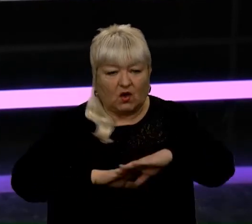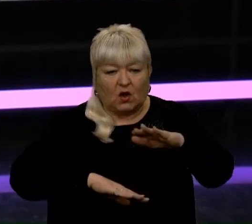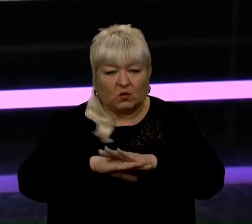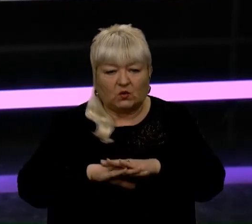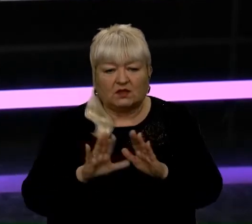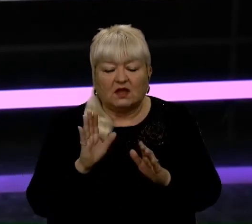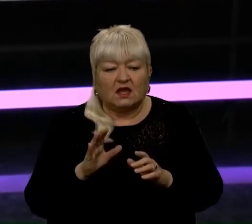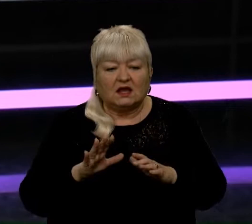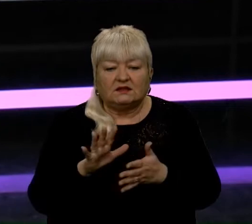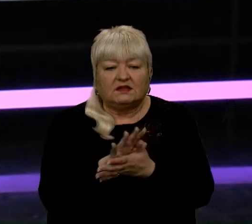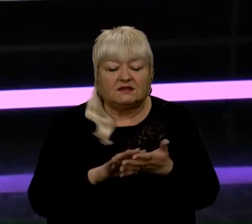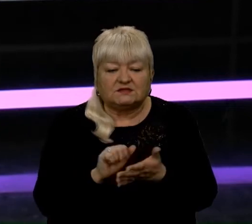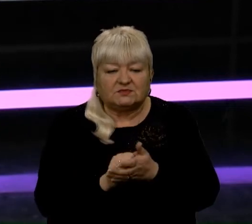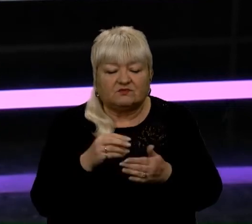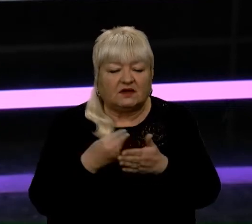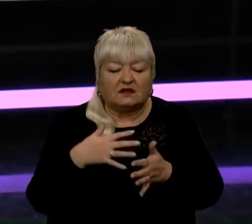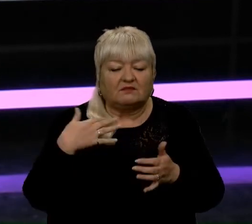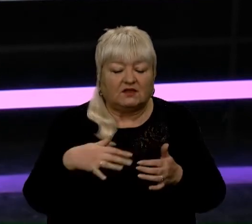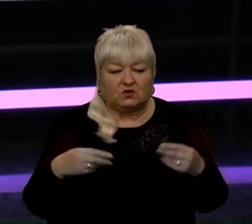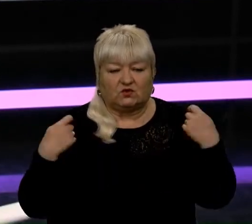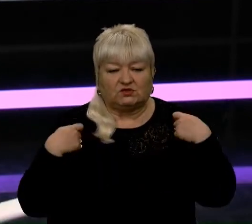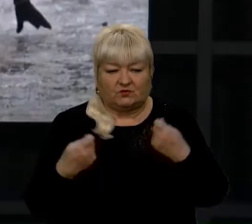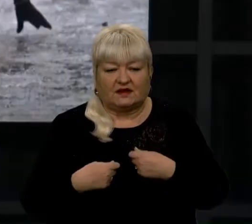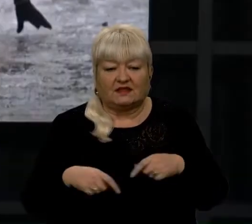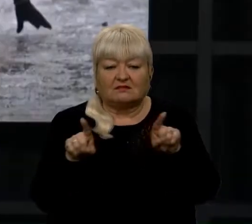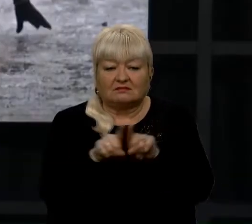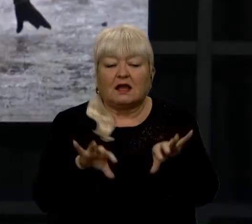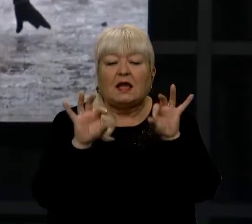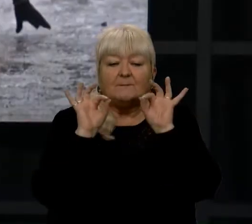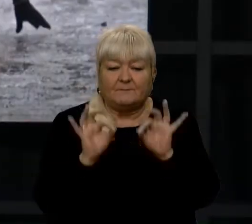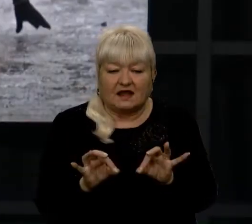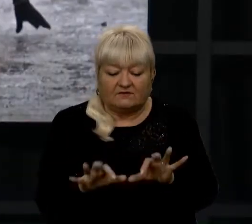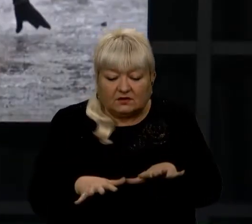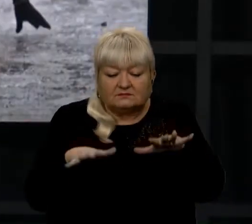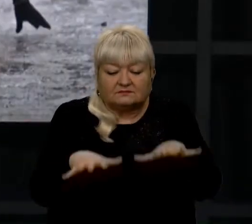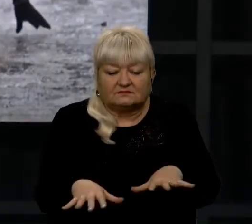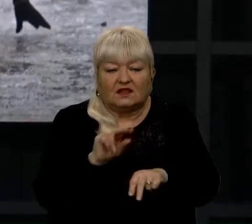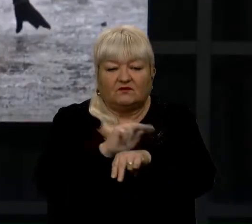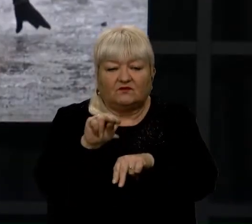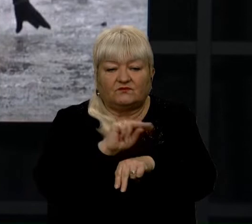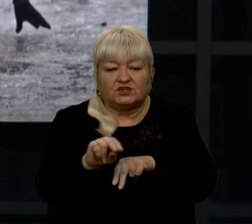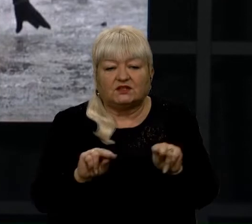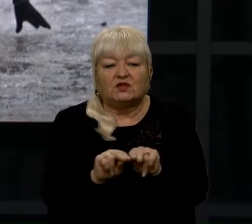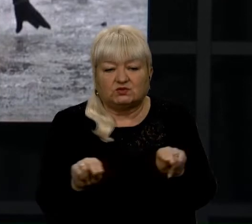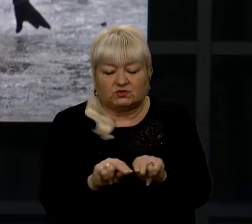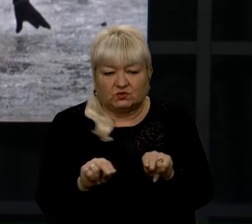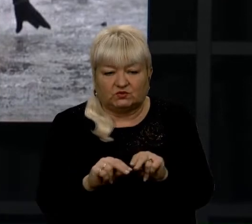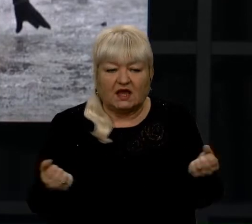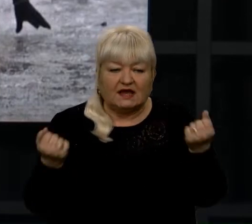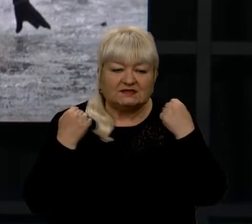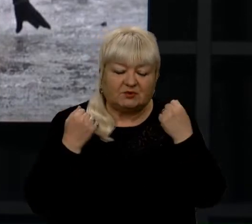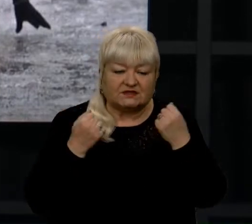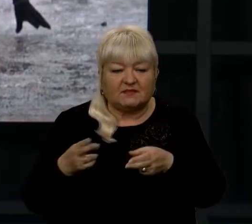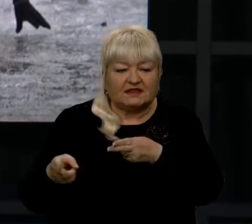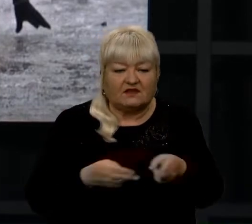не боятись зіпсувати навіть найдорожче вбрання. Так, правильно приземлятись вчать інструктори. Спортсмени,